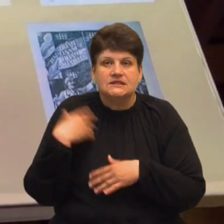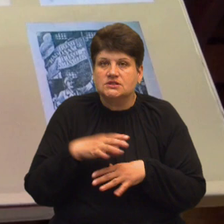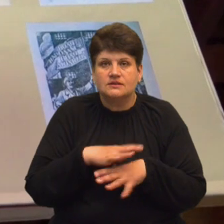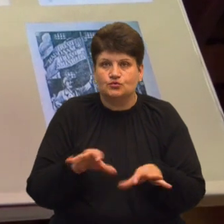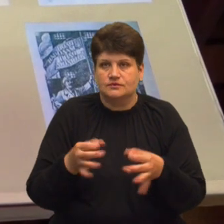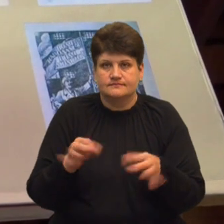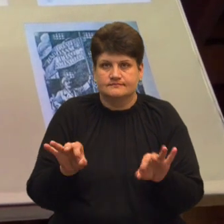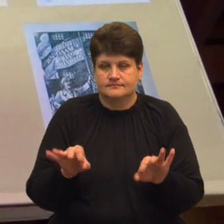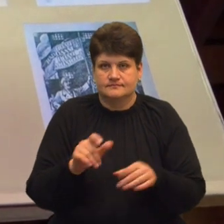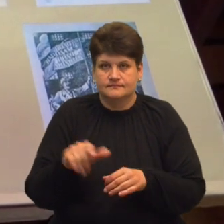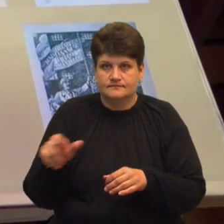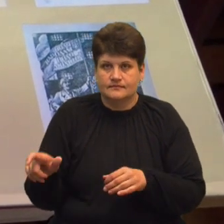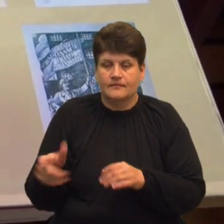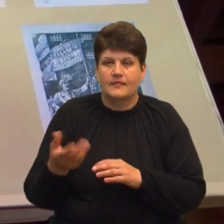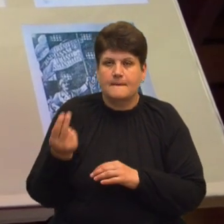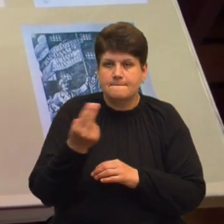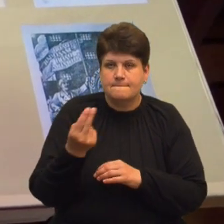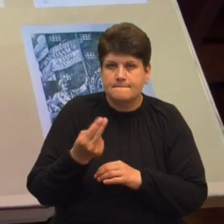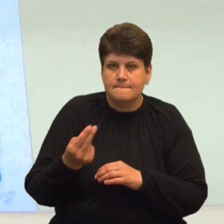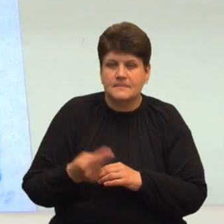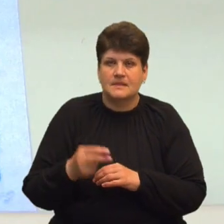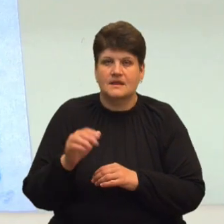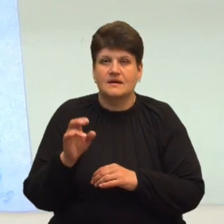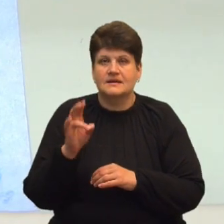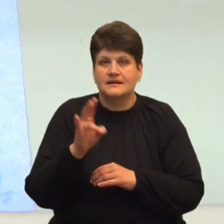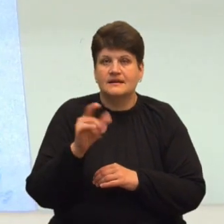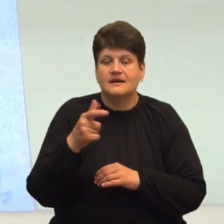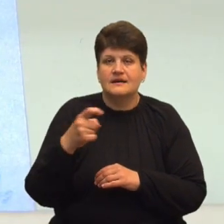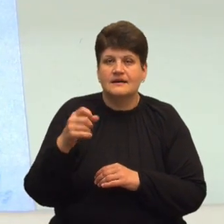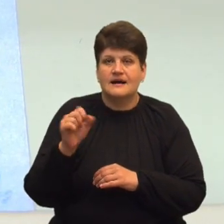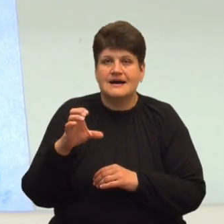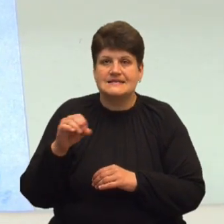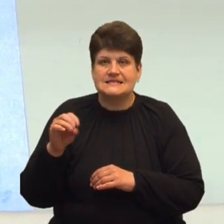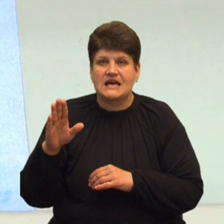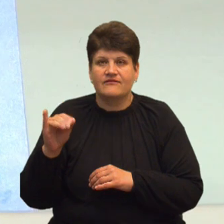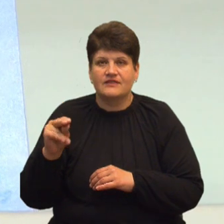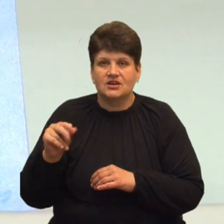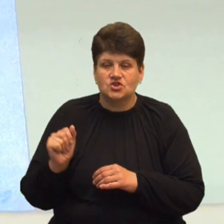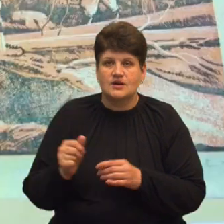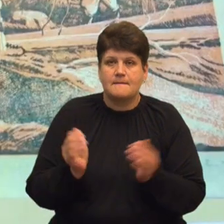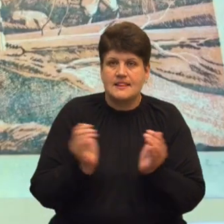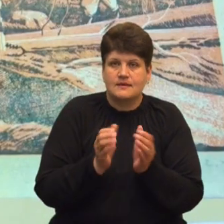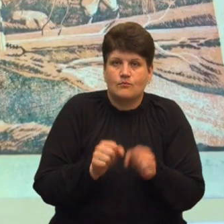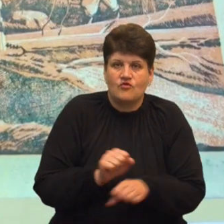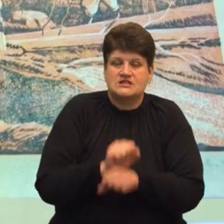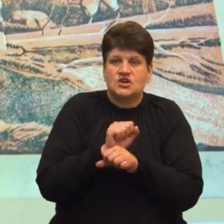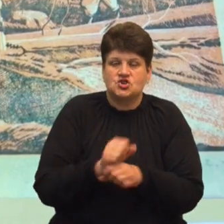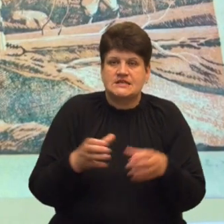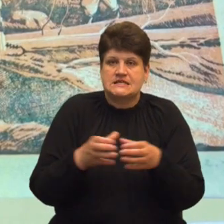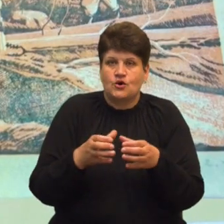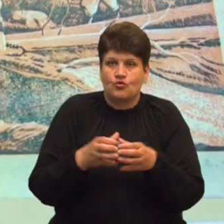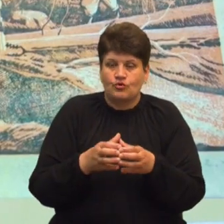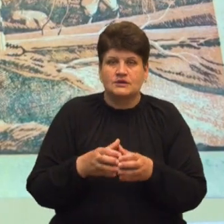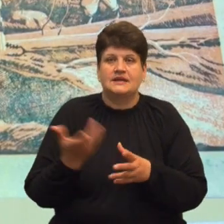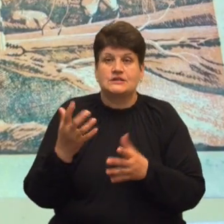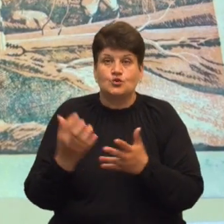Раніше невідомі малюнки підпільного художника у панні Лахасевича – це пішов маленький в повстанчі загони, червоно-чорний тризуб з написом